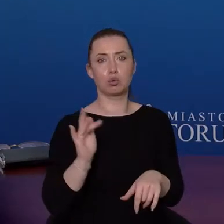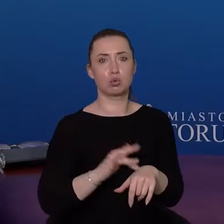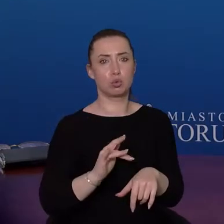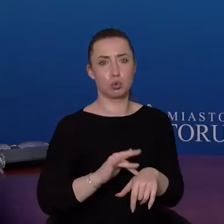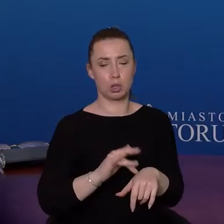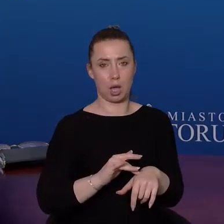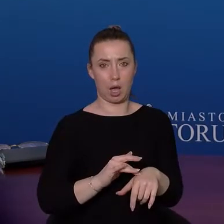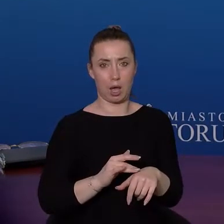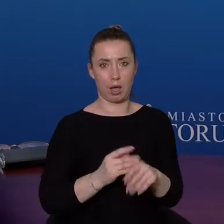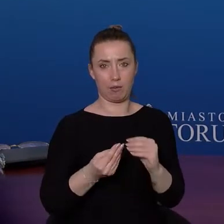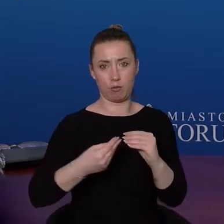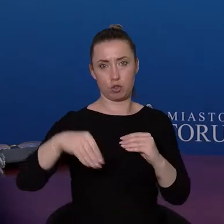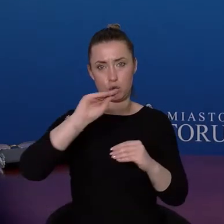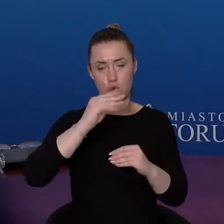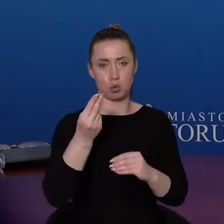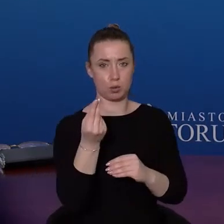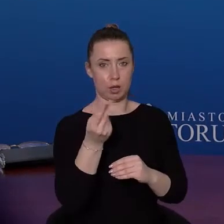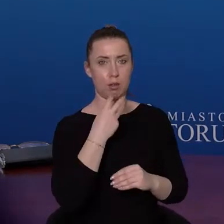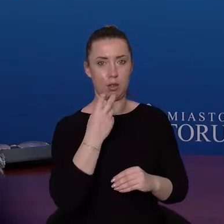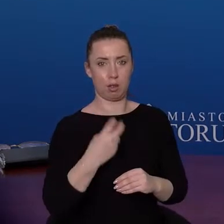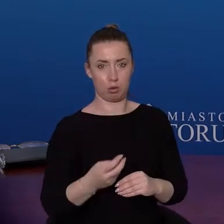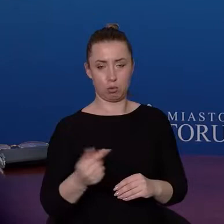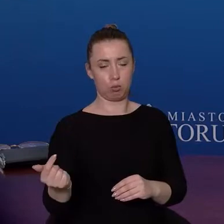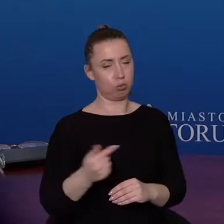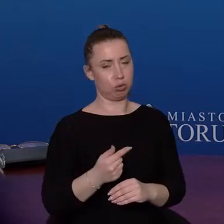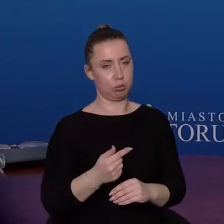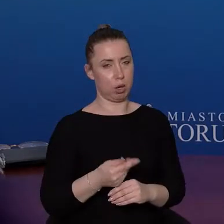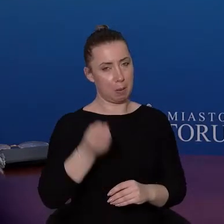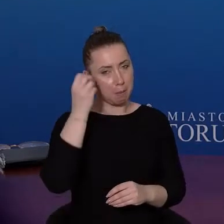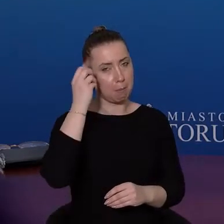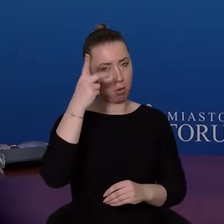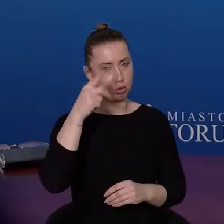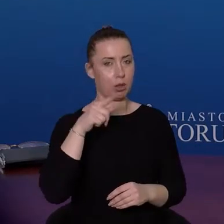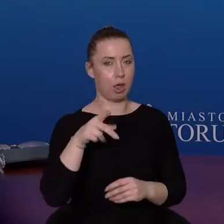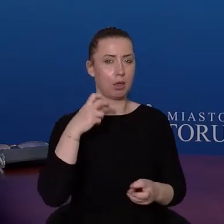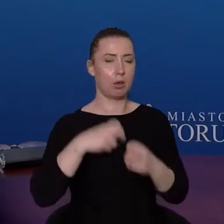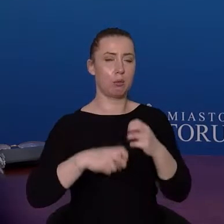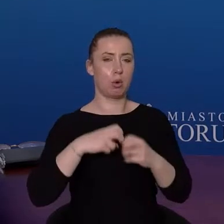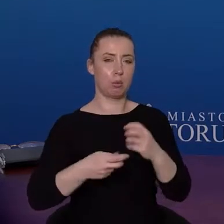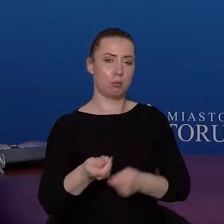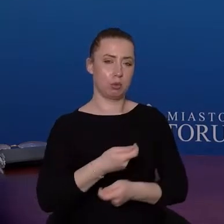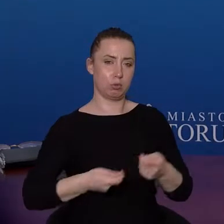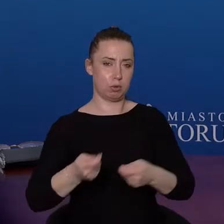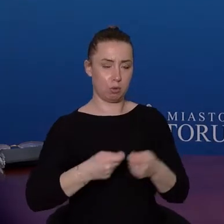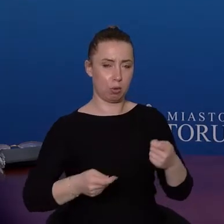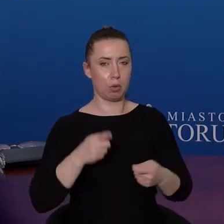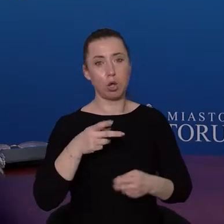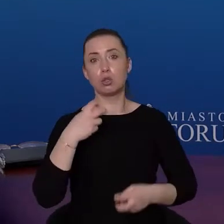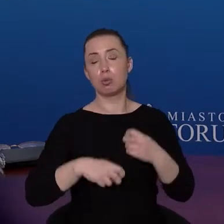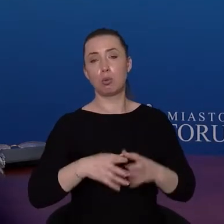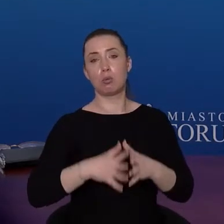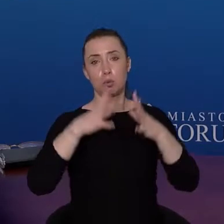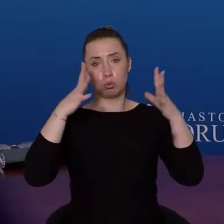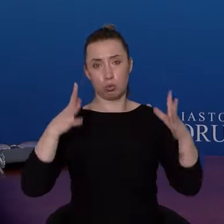cen energii elektrycznej, musimy także z rozwagą podchodzić do tego problemu. A więc on jest skomplikowany, wielowątkowy.